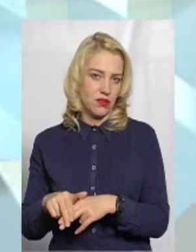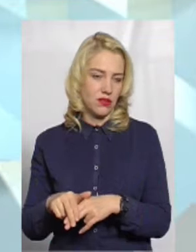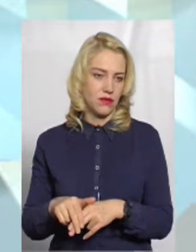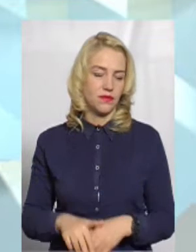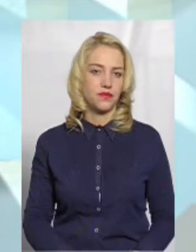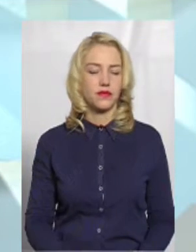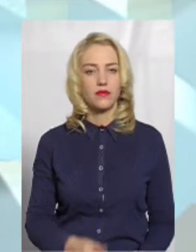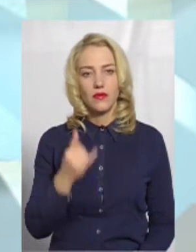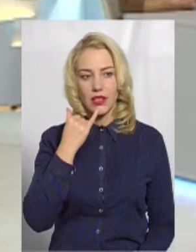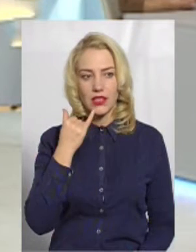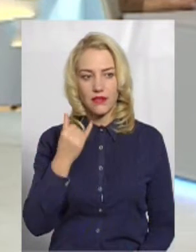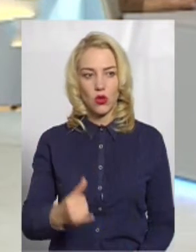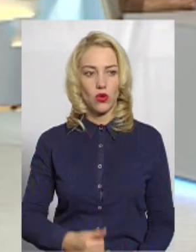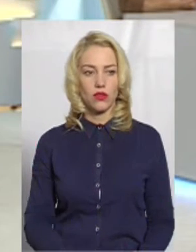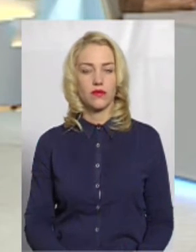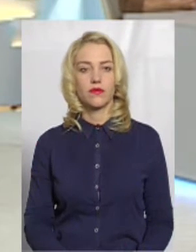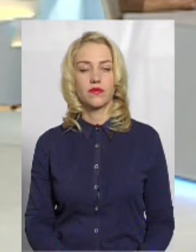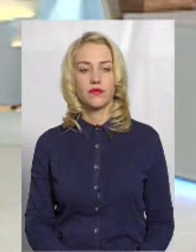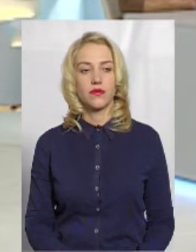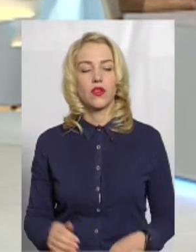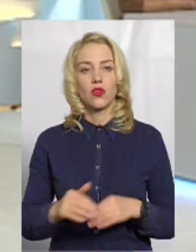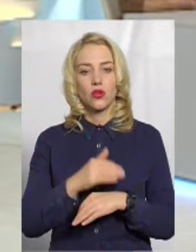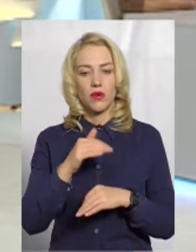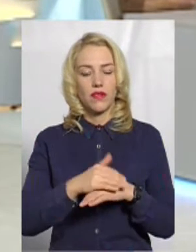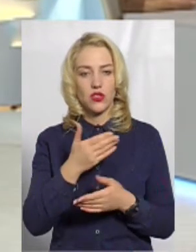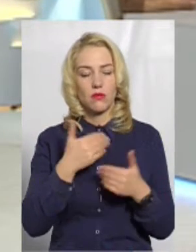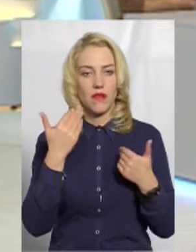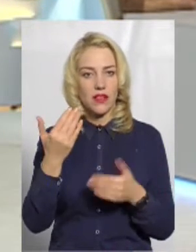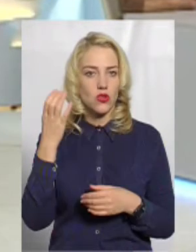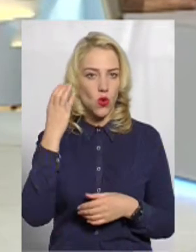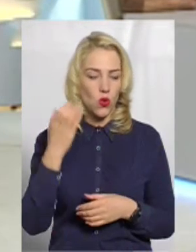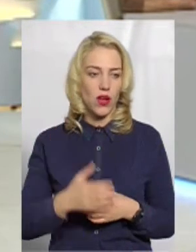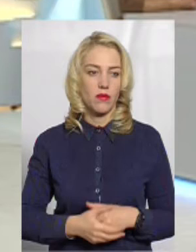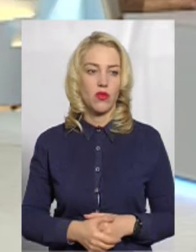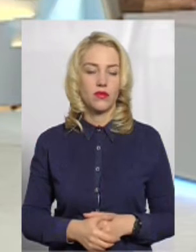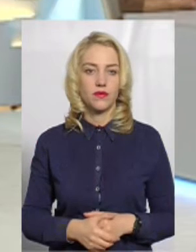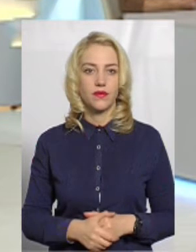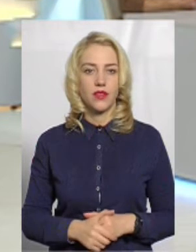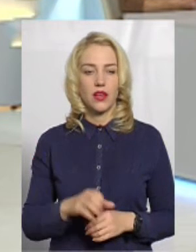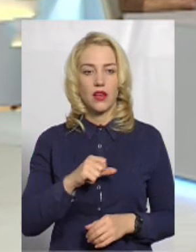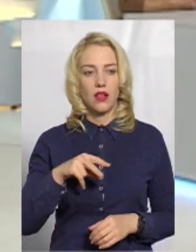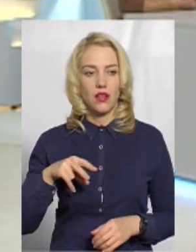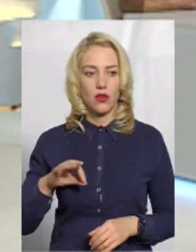У нас є ще один телефонний дзвінок у студії. Доброго вечора, ми вас слухаємо. Алло.